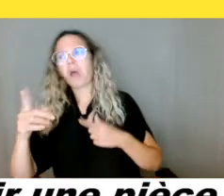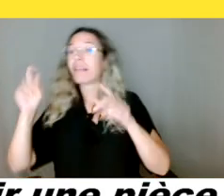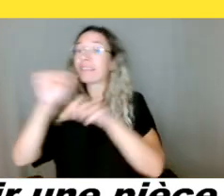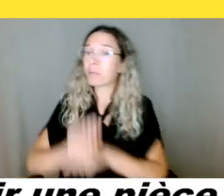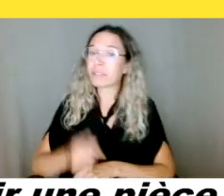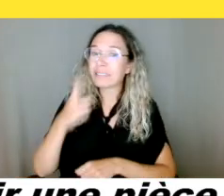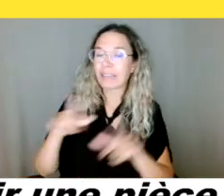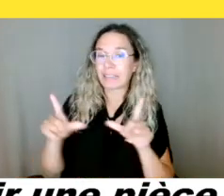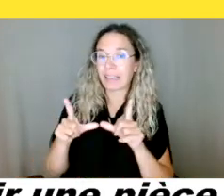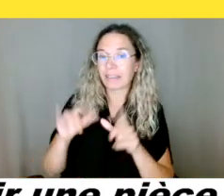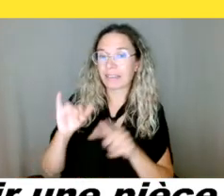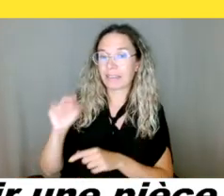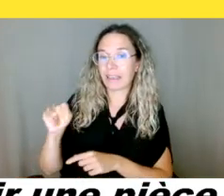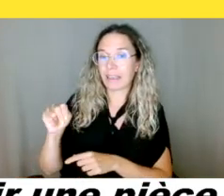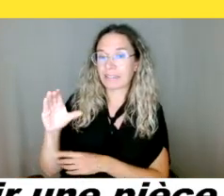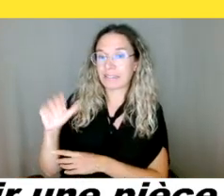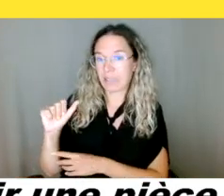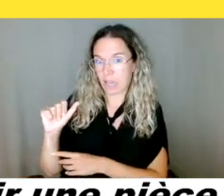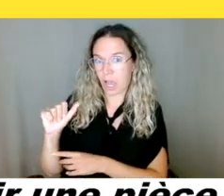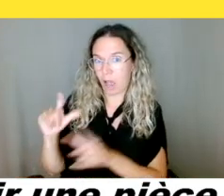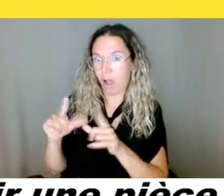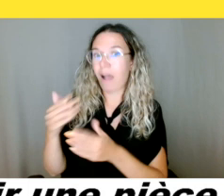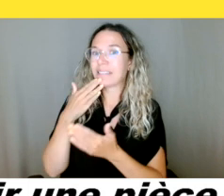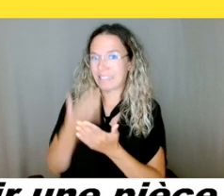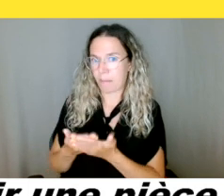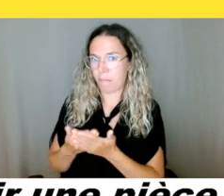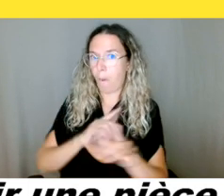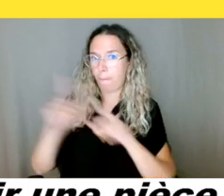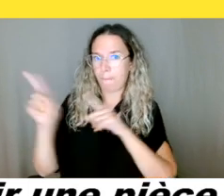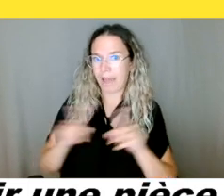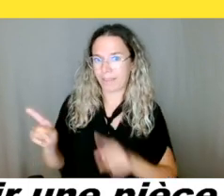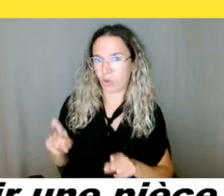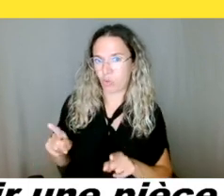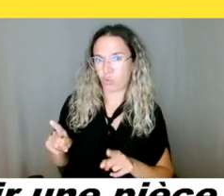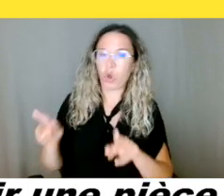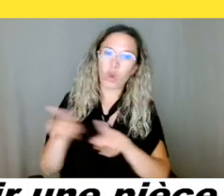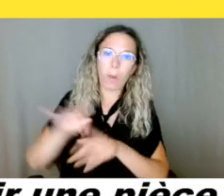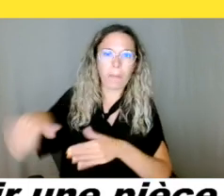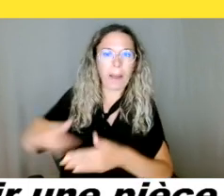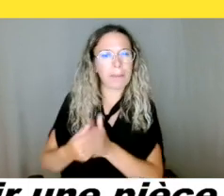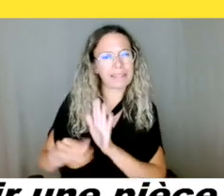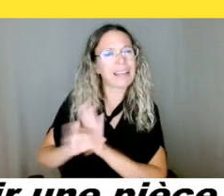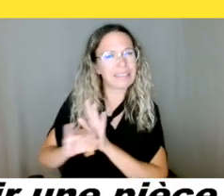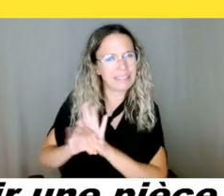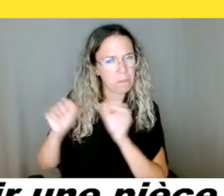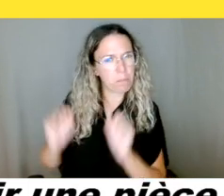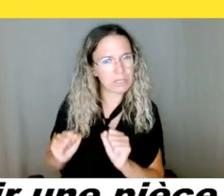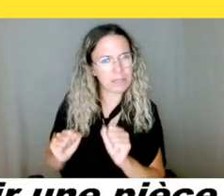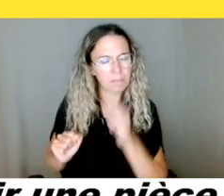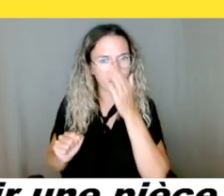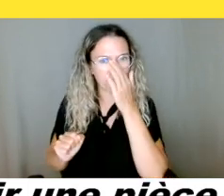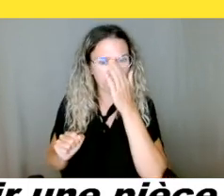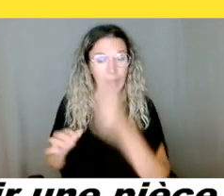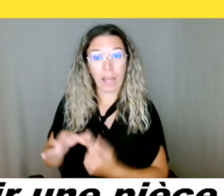'identification. Sauf que quand vient le moment de s'inscrire pour un passeport, ils n'apprennent pas.